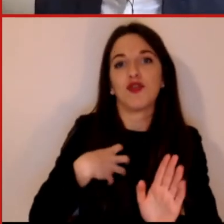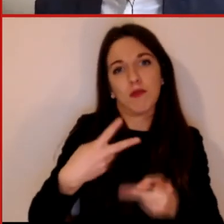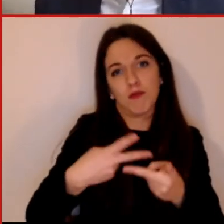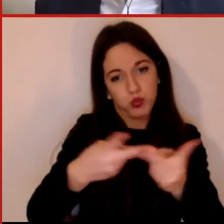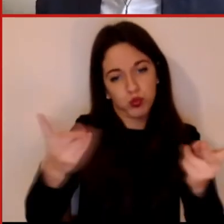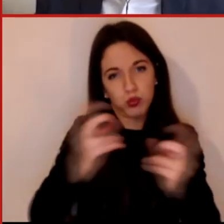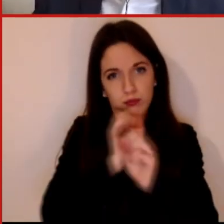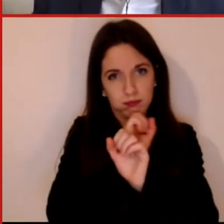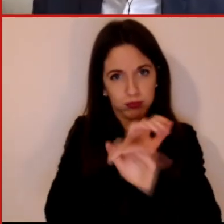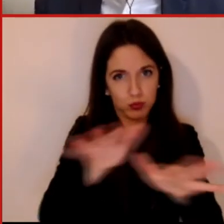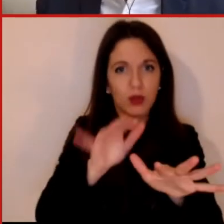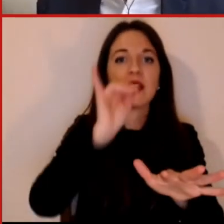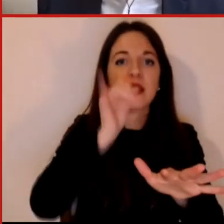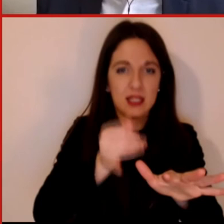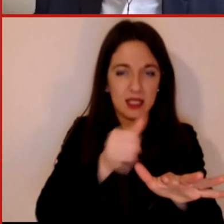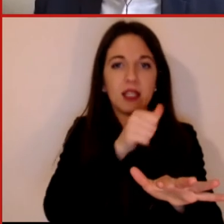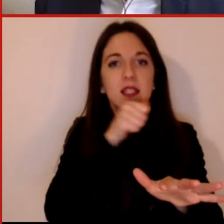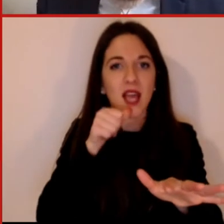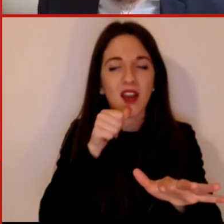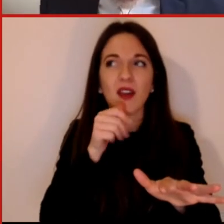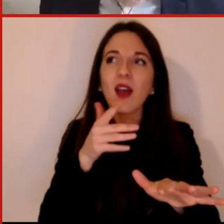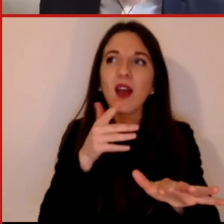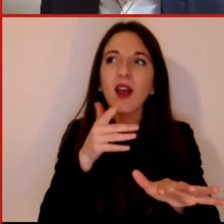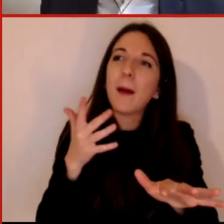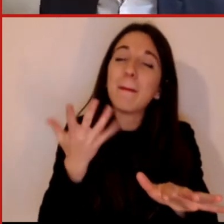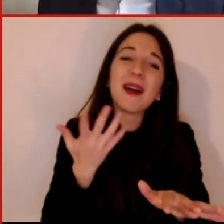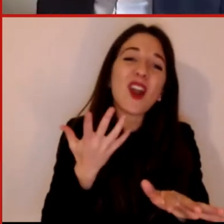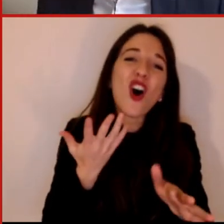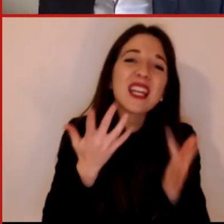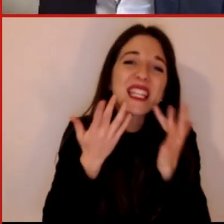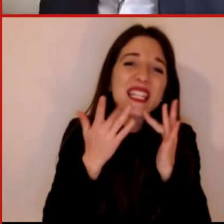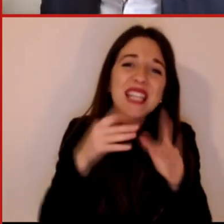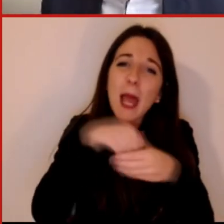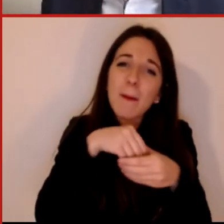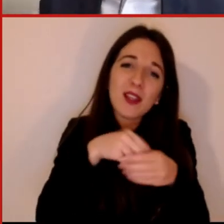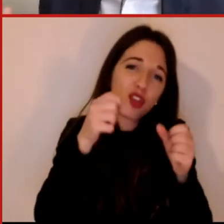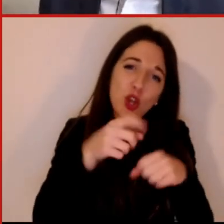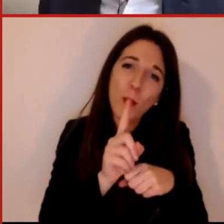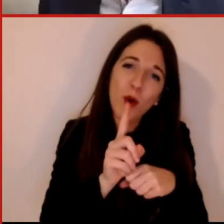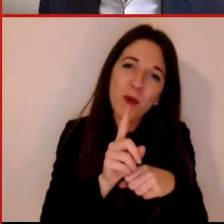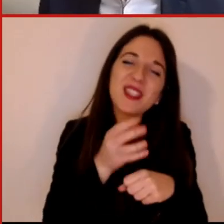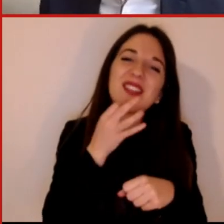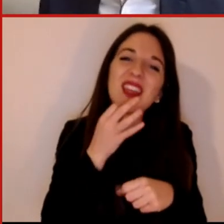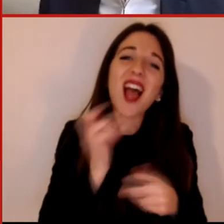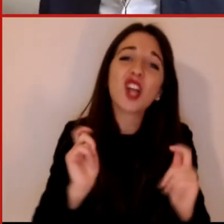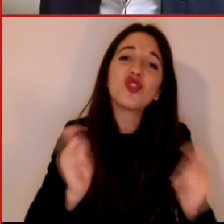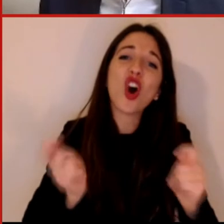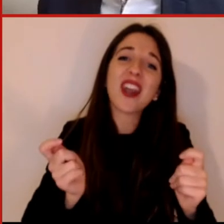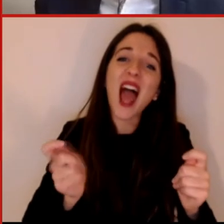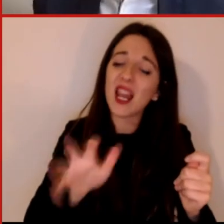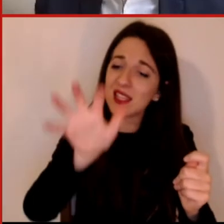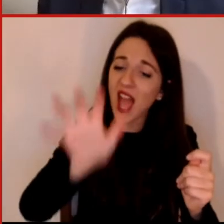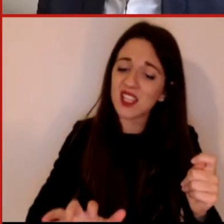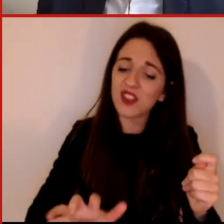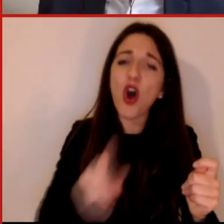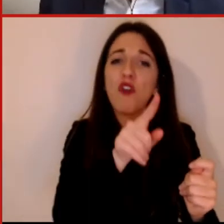semplificata, cioè tutti quelli che sono slogan, le soluzioni pubblicate in una semplice pagina di giornale cercate di essere diffidenti,